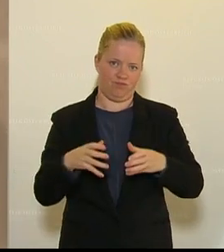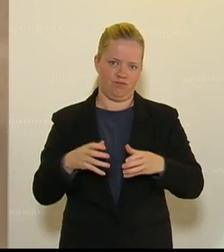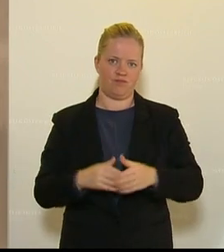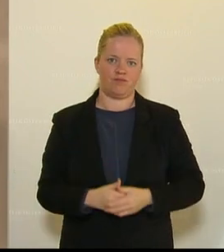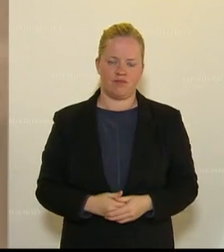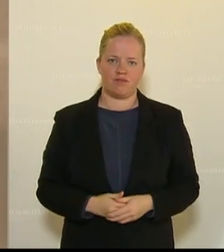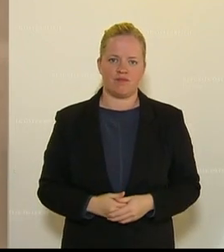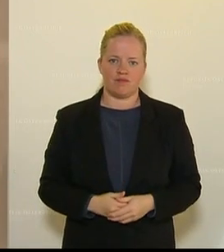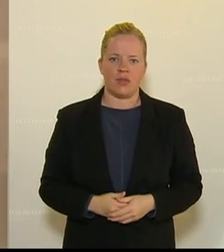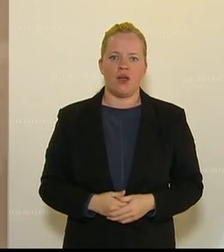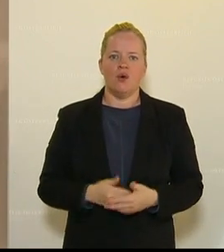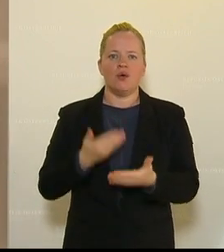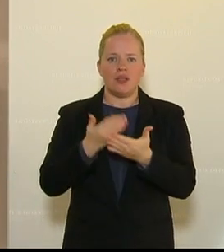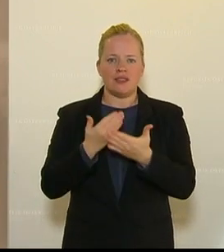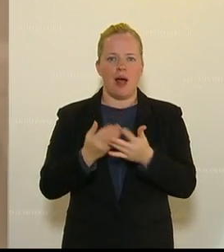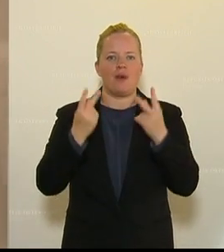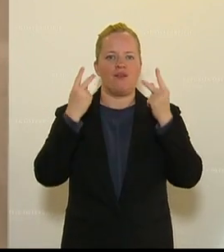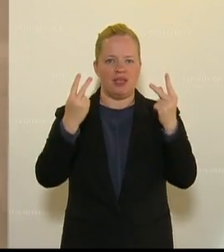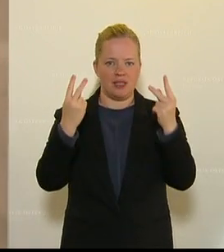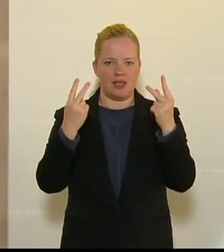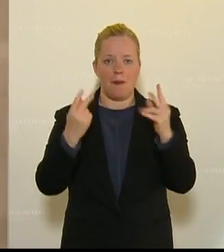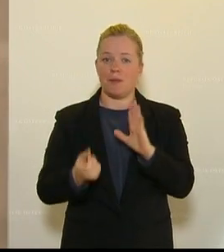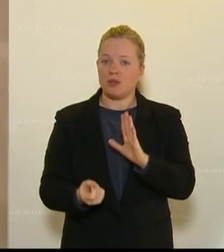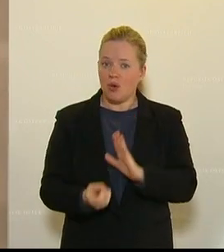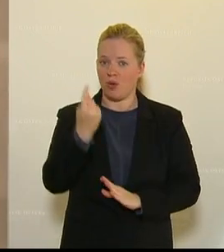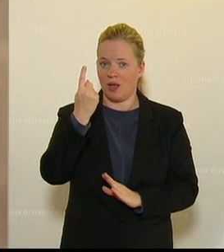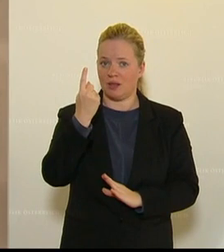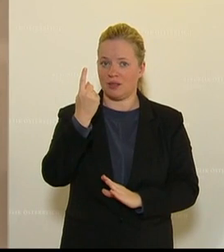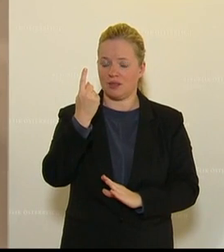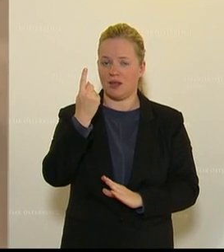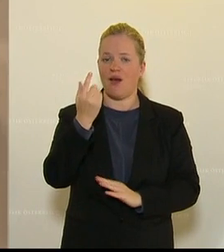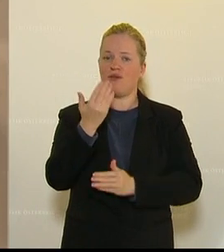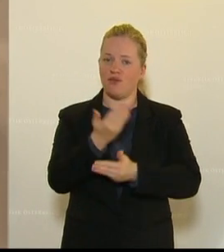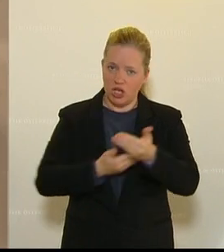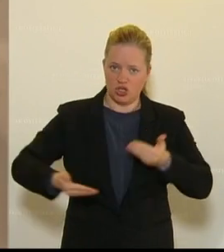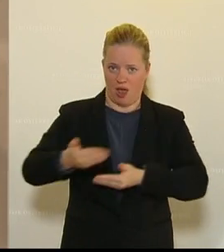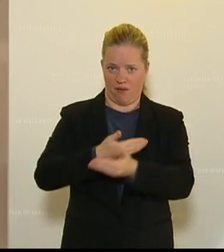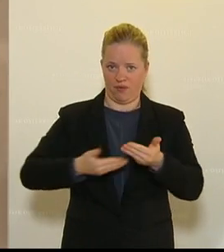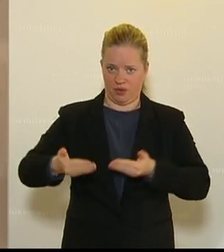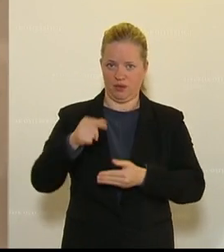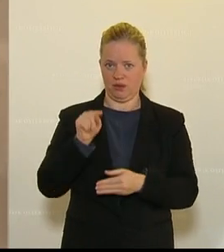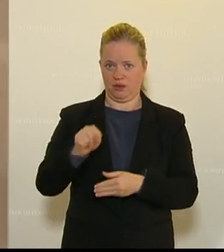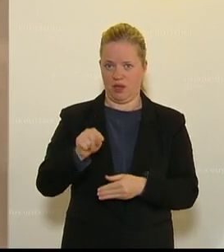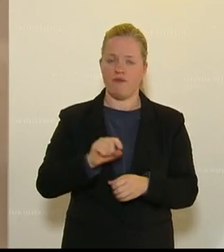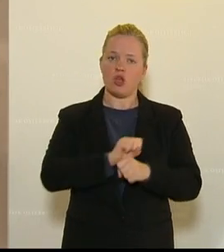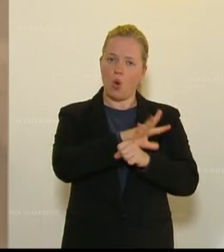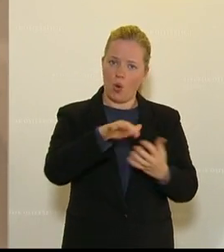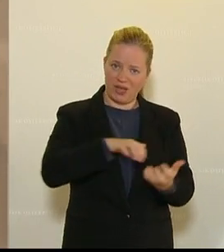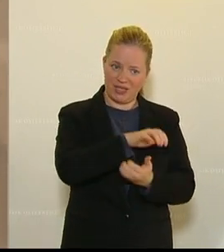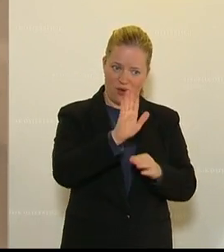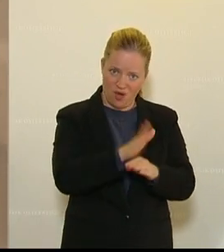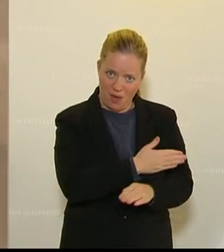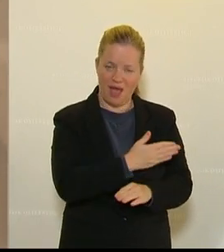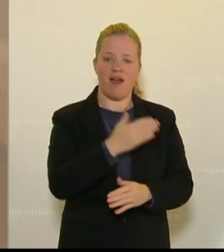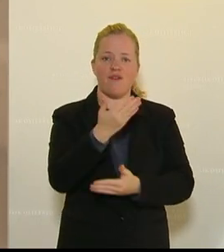Und darum ist es auch wichtig, vor allem um die Wirtschaft nach der Corona-Krise wieder anzukurbeln